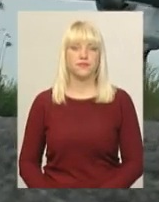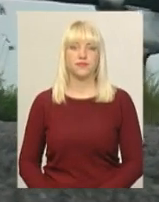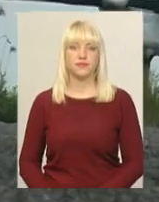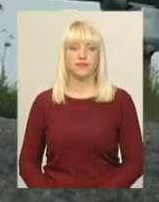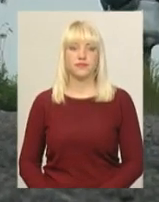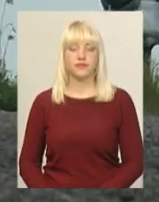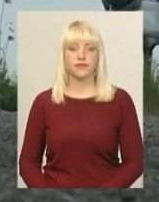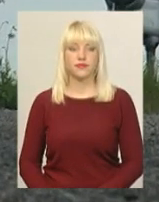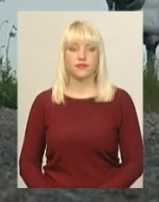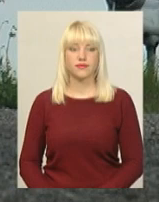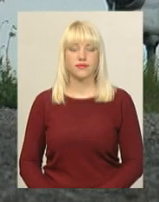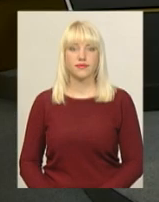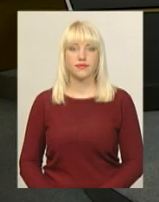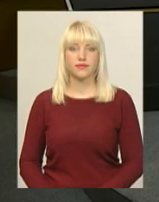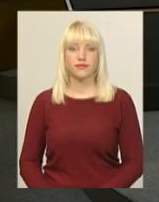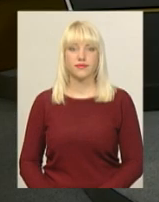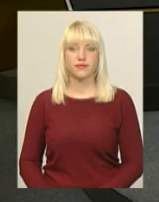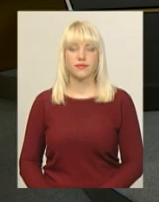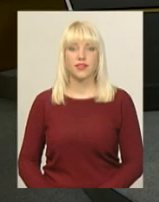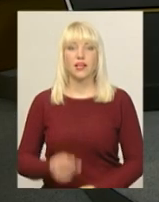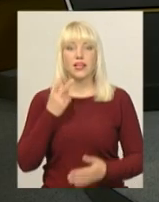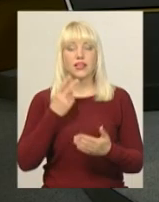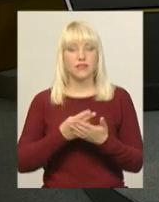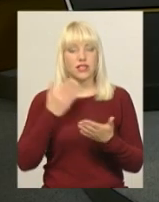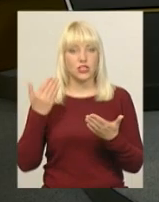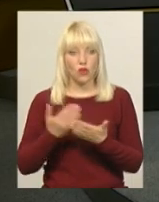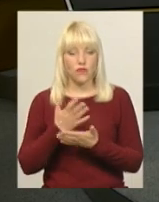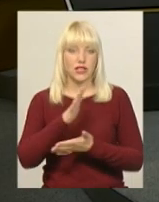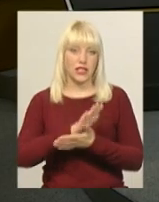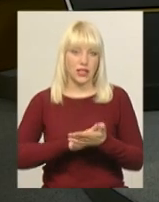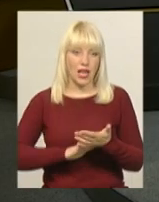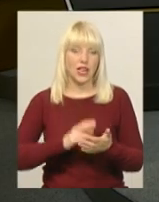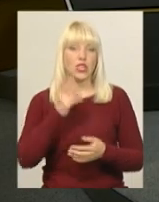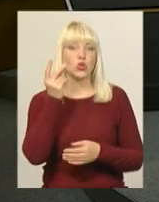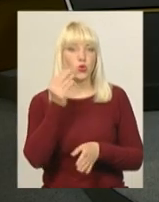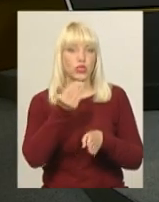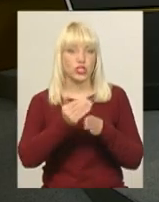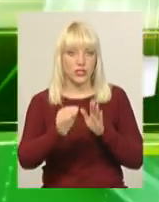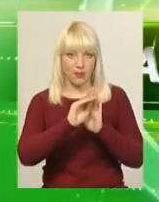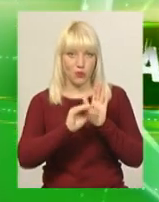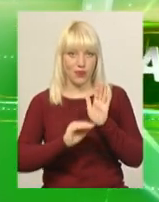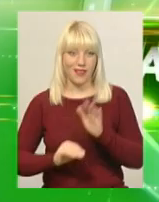Новини Поділляцентр. Ви дивитеся новини. Далі анонс їх другої частини.